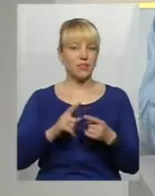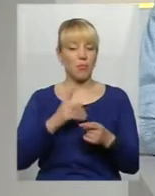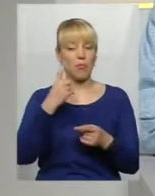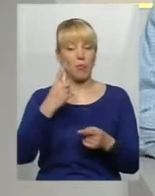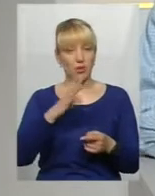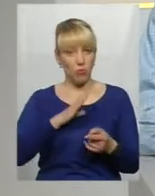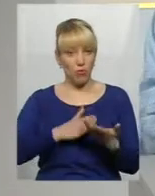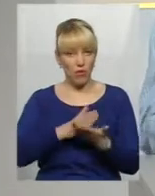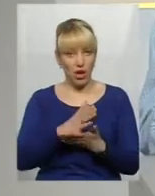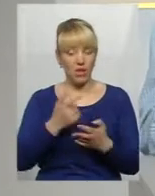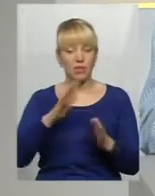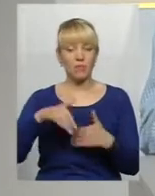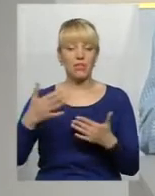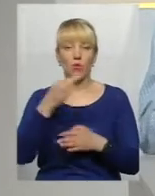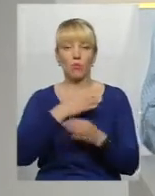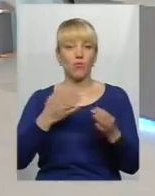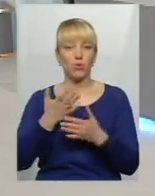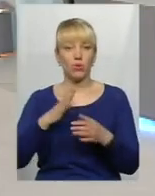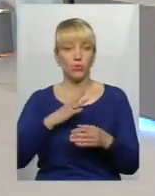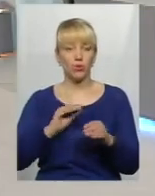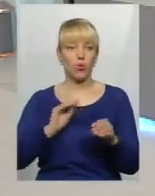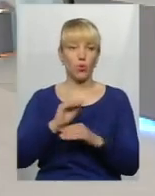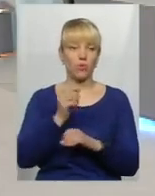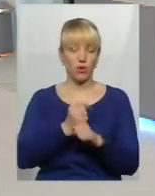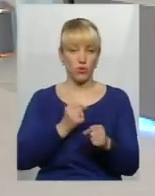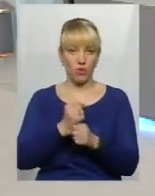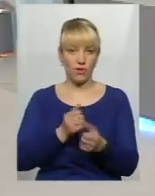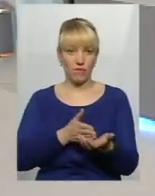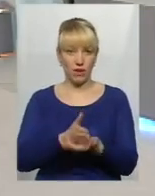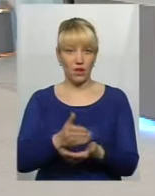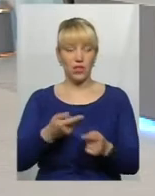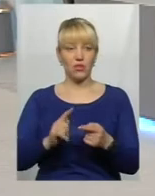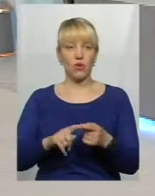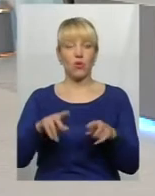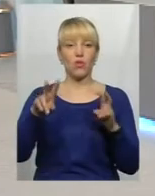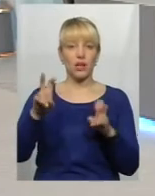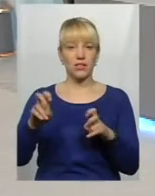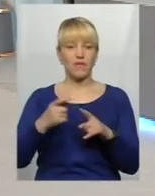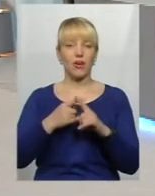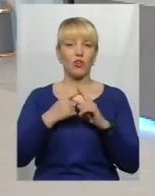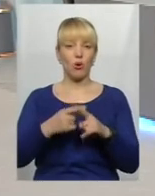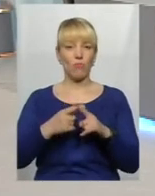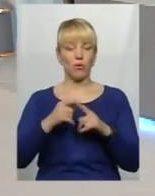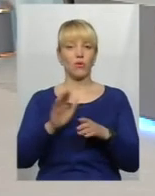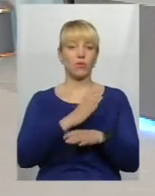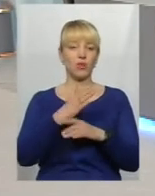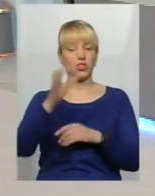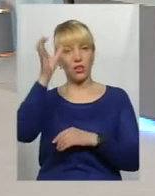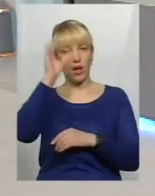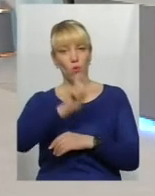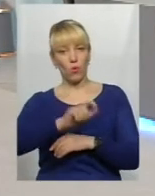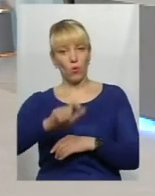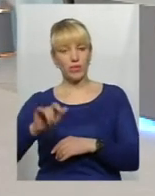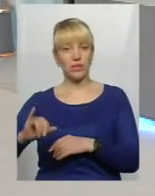якраз з'явився вже, так би мовити, можна назвати його, доопрацьований варіант. Ну, його називають певним компромісом між наукомціями